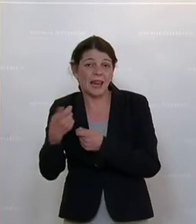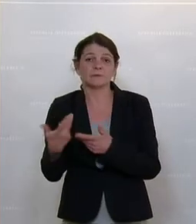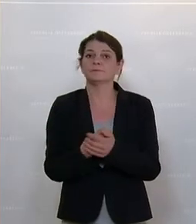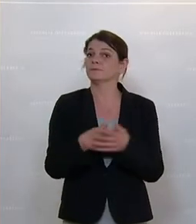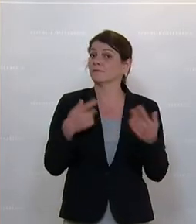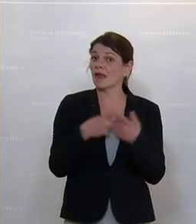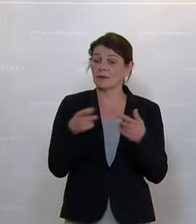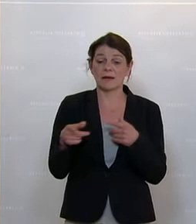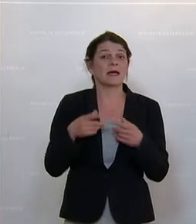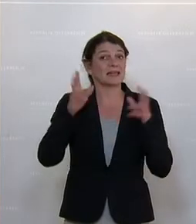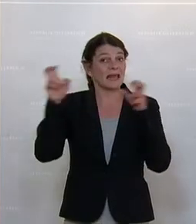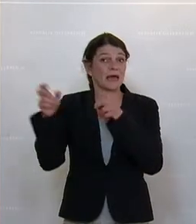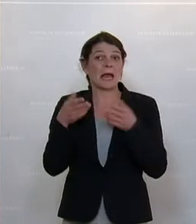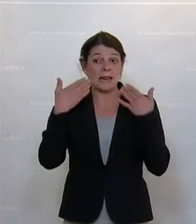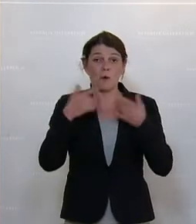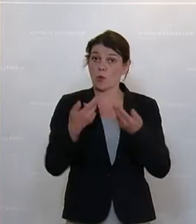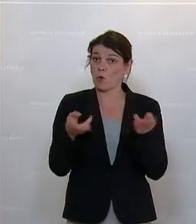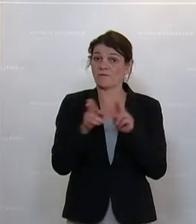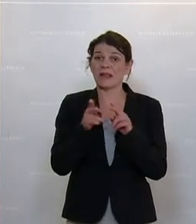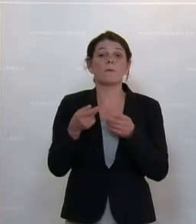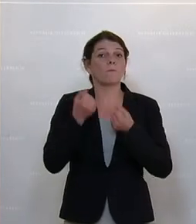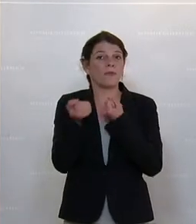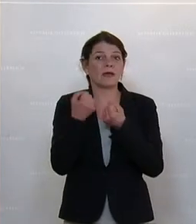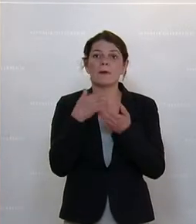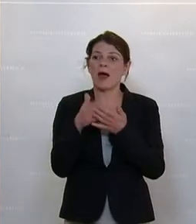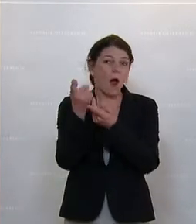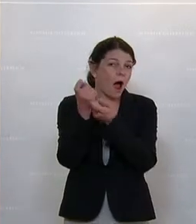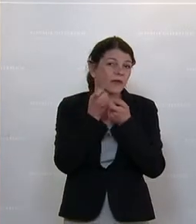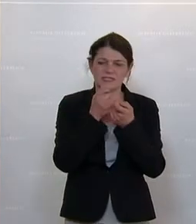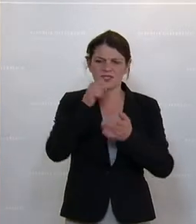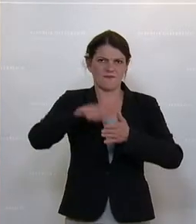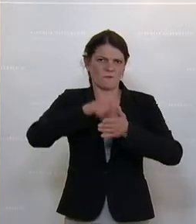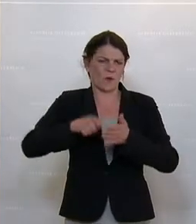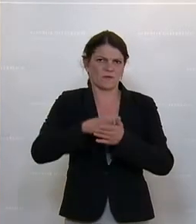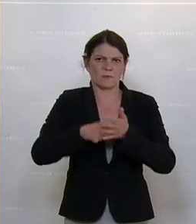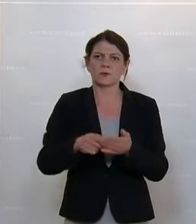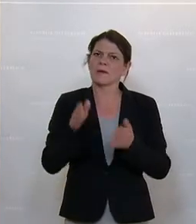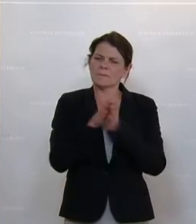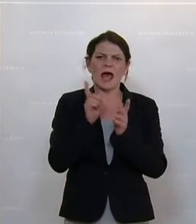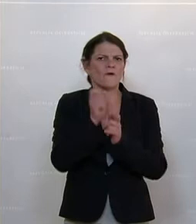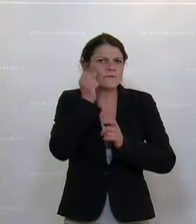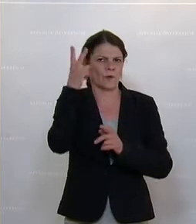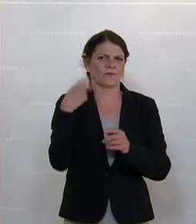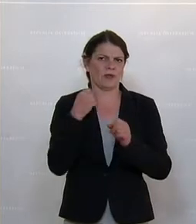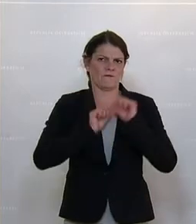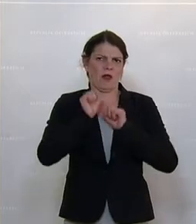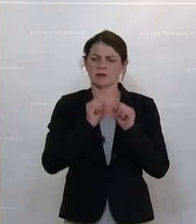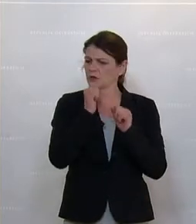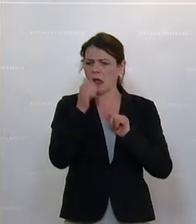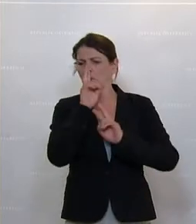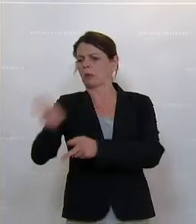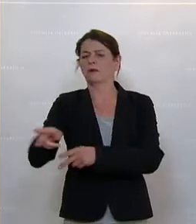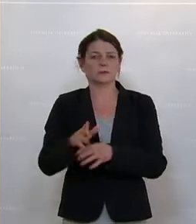wir brauchen beim Thema Klima- und Umweltpolitik Anreize, keine Verbote. Und agieren wir bitte auch mit Hausverstand. Lassen wir niemanden zurück.